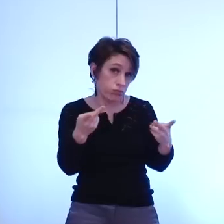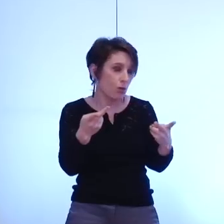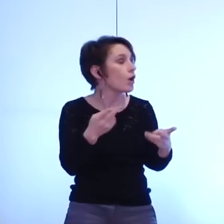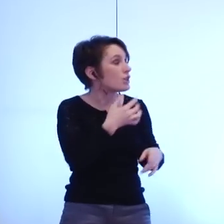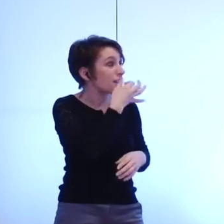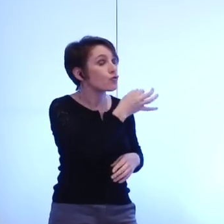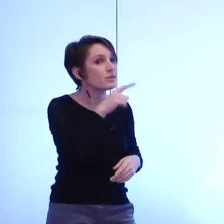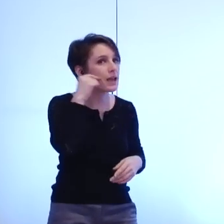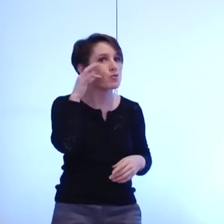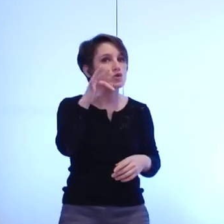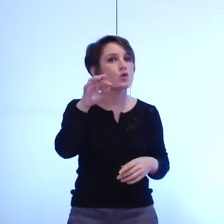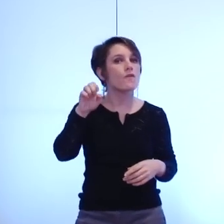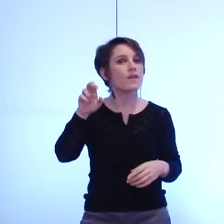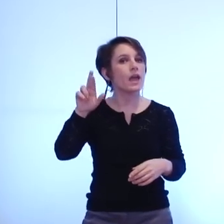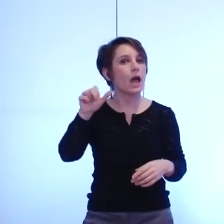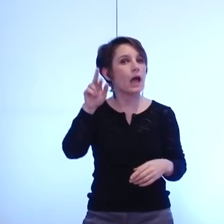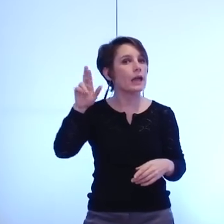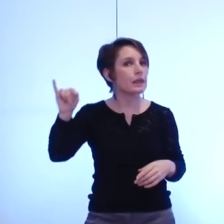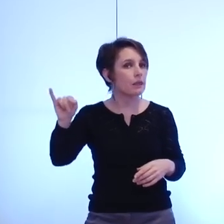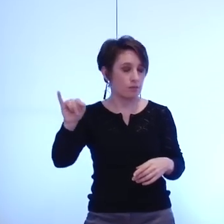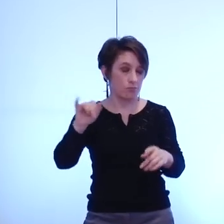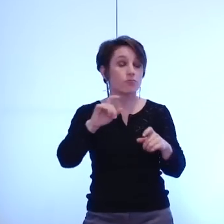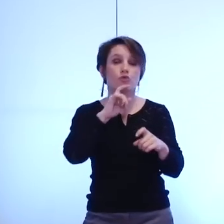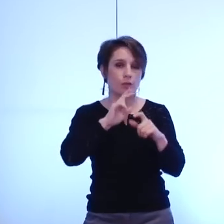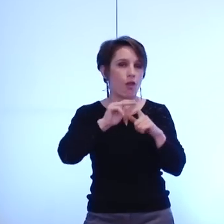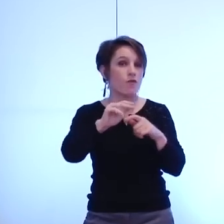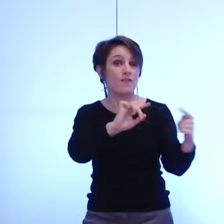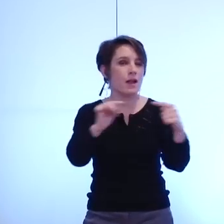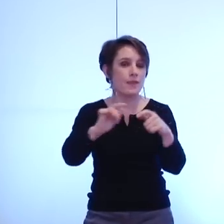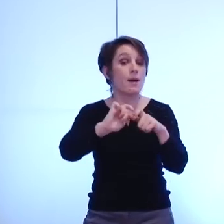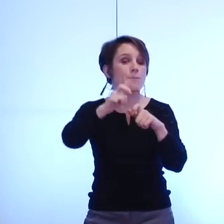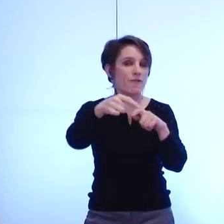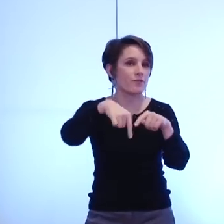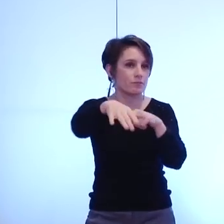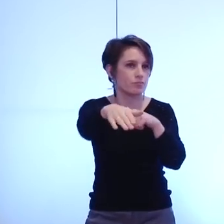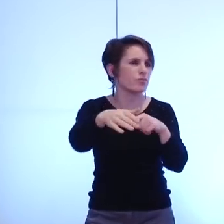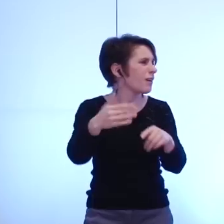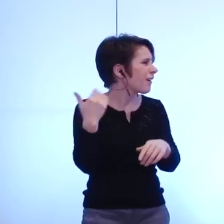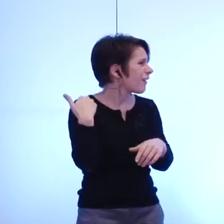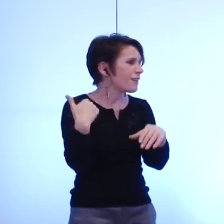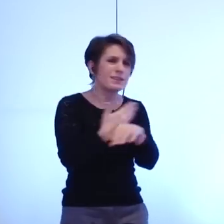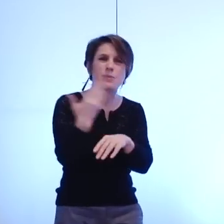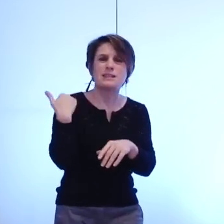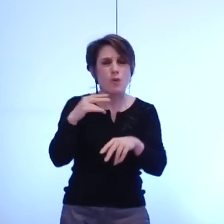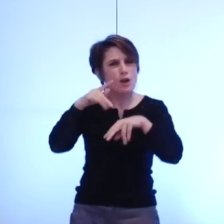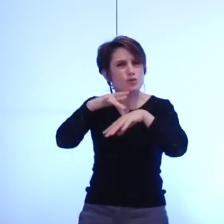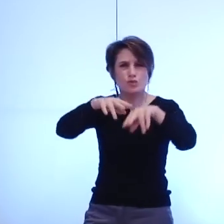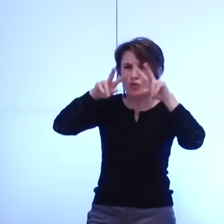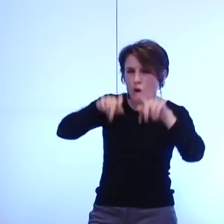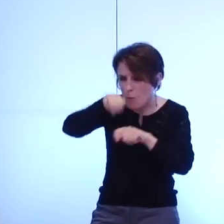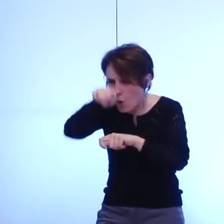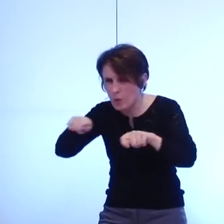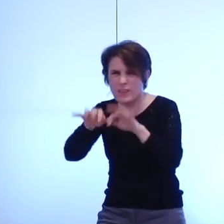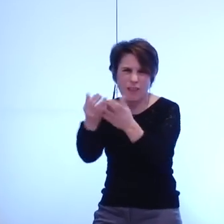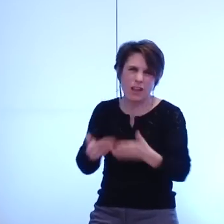Ferrari le sujet du débat suivant il y eu un espèce d'audit sur la situation financière à